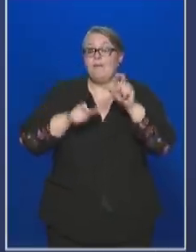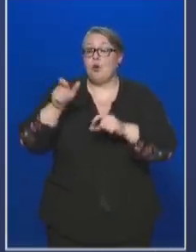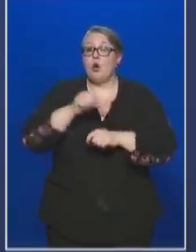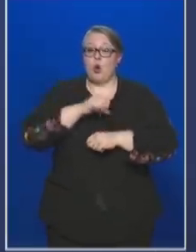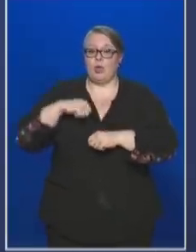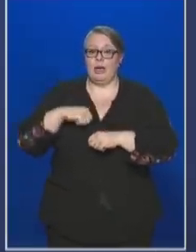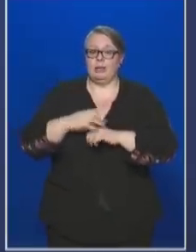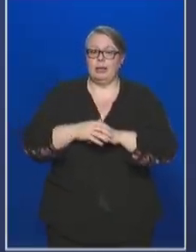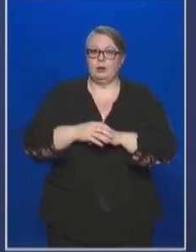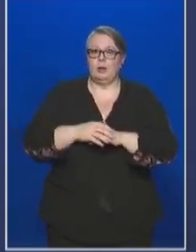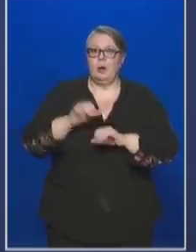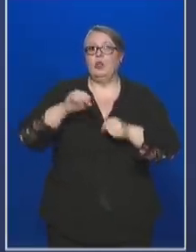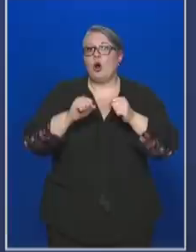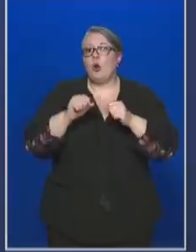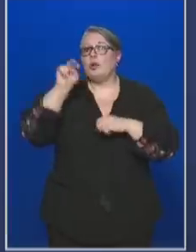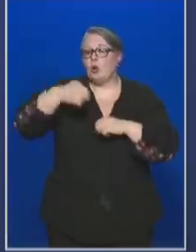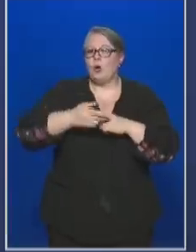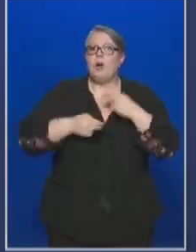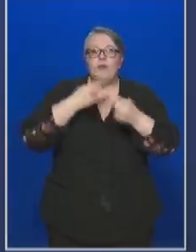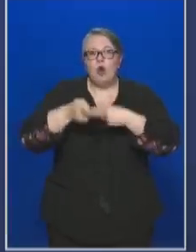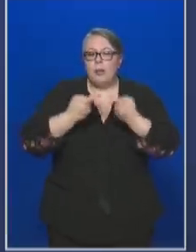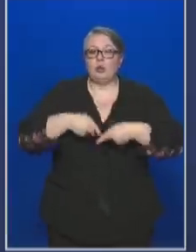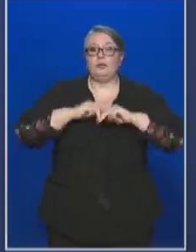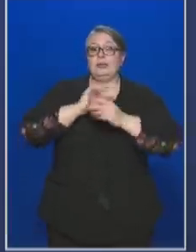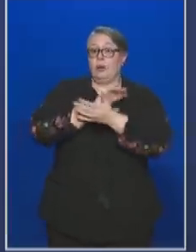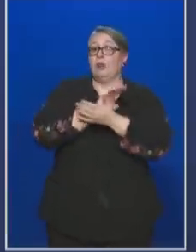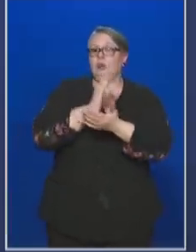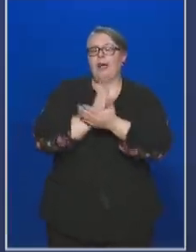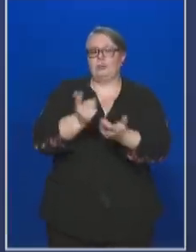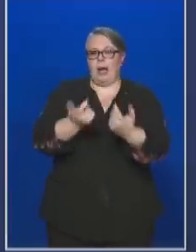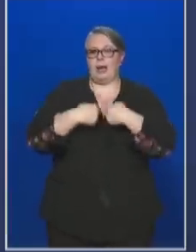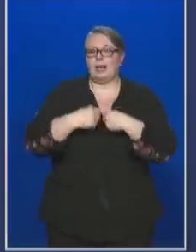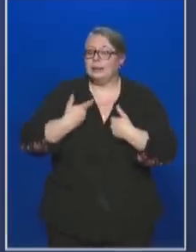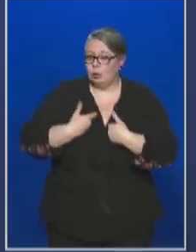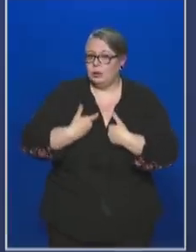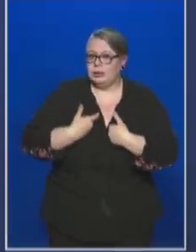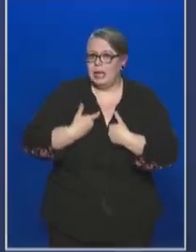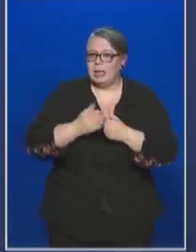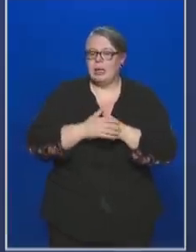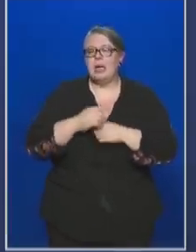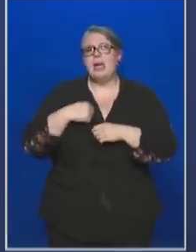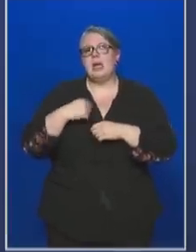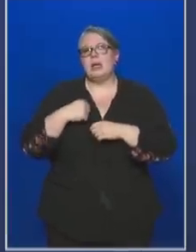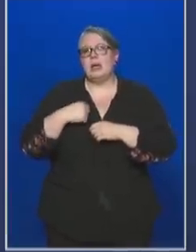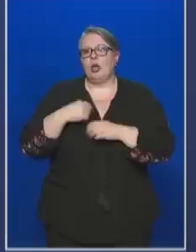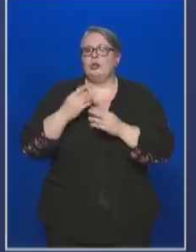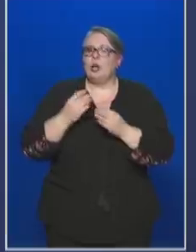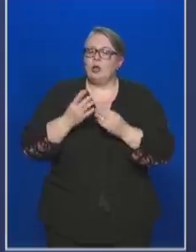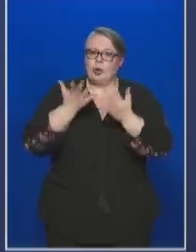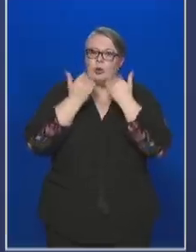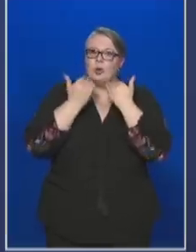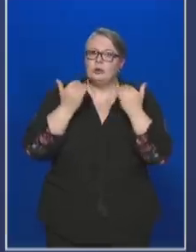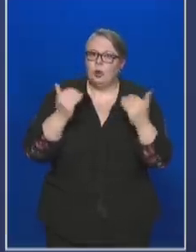A gyakorlatokról is folyamatos visszaigazolások érkeznek hozzánk. Én nagyon